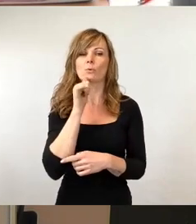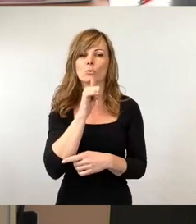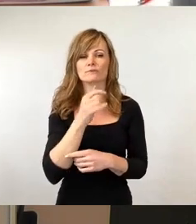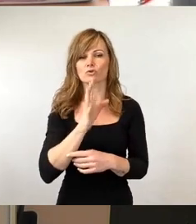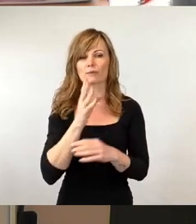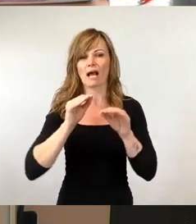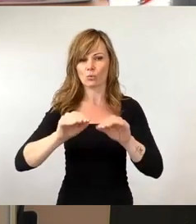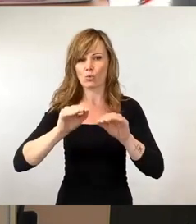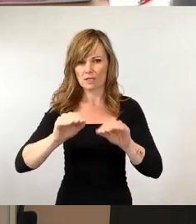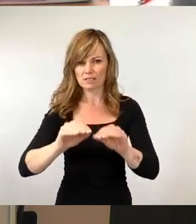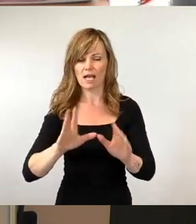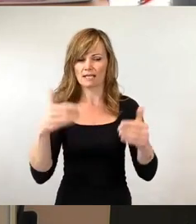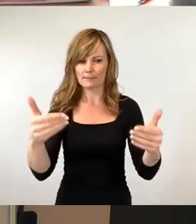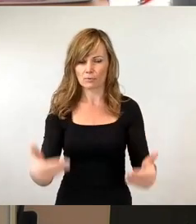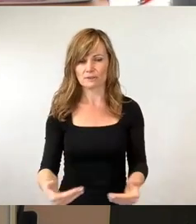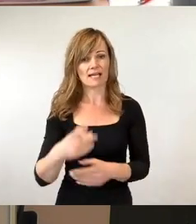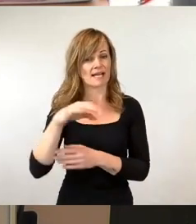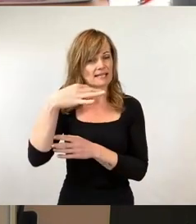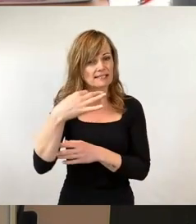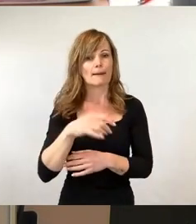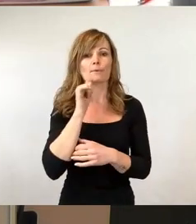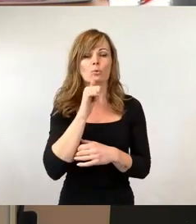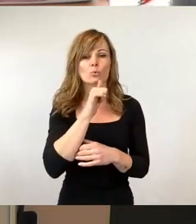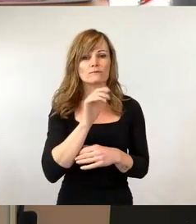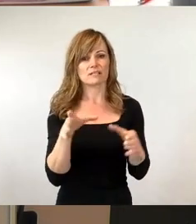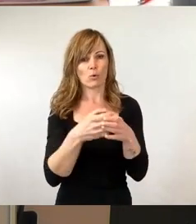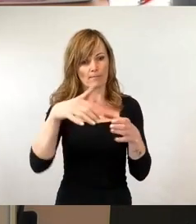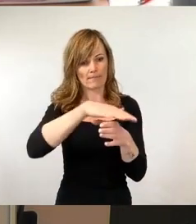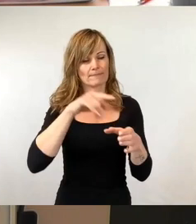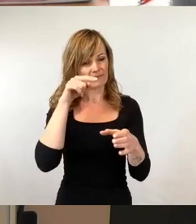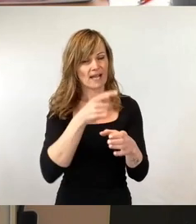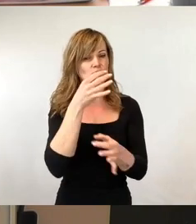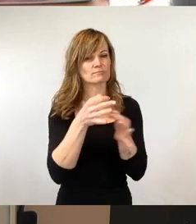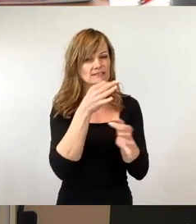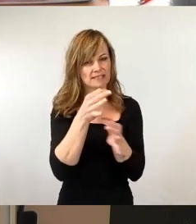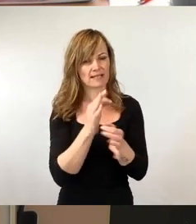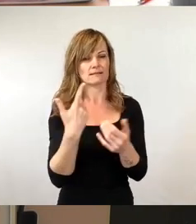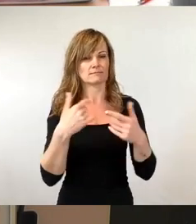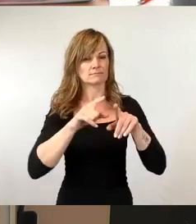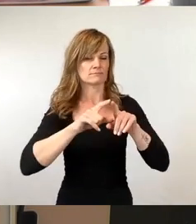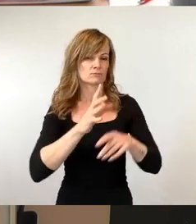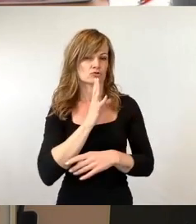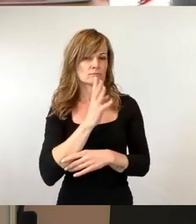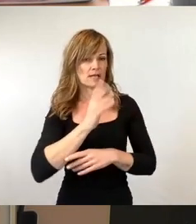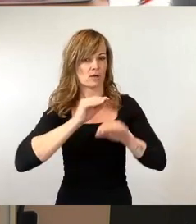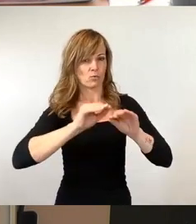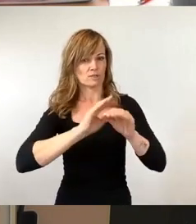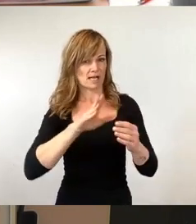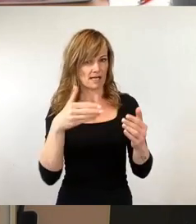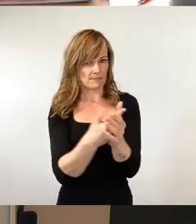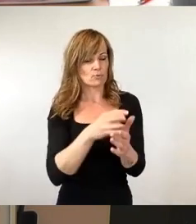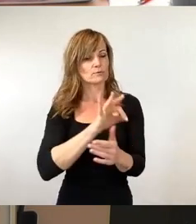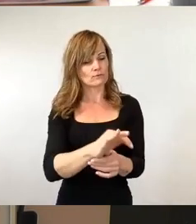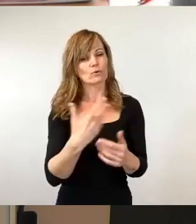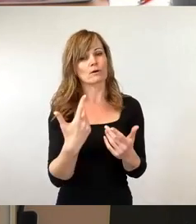Berufssparten und Berufsbranchen anbietet, um eben das Sprachkursangebot zu erweitern. Das alles sind Maßnahmen aus den letzten